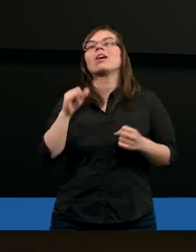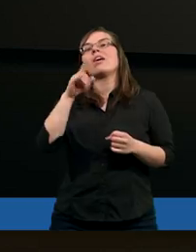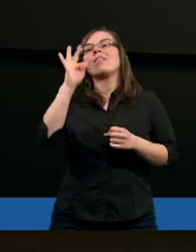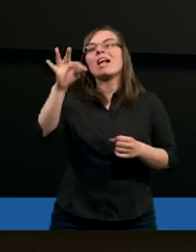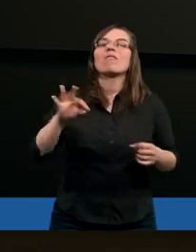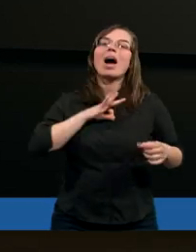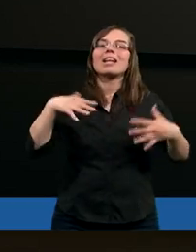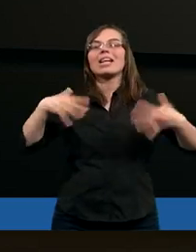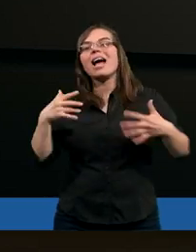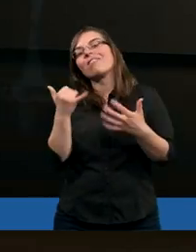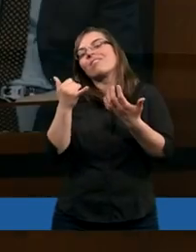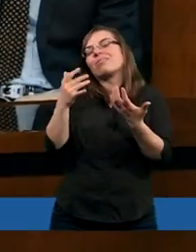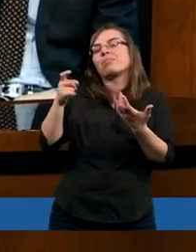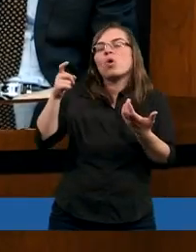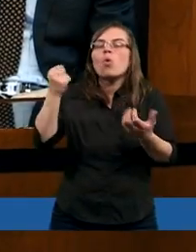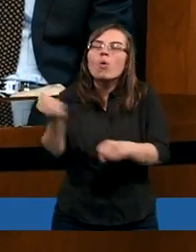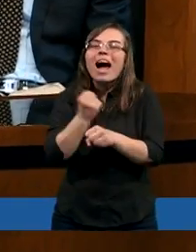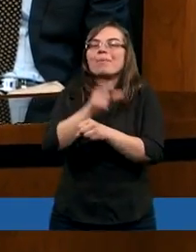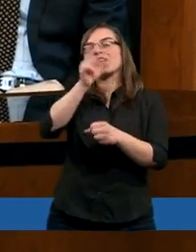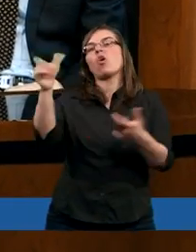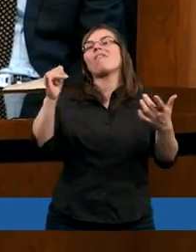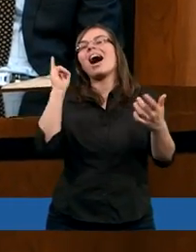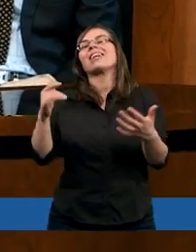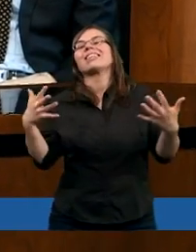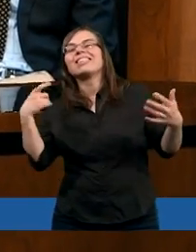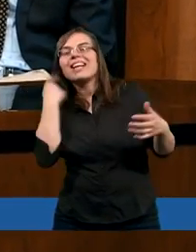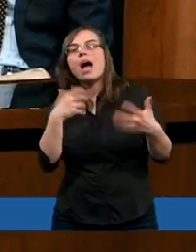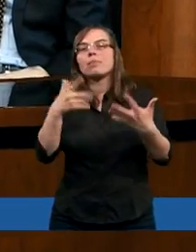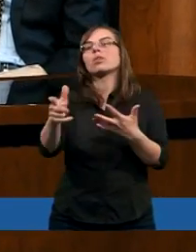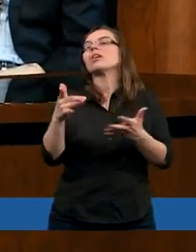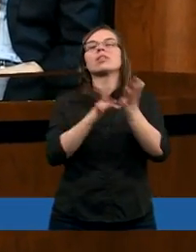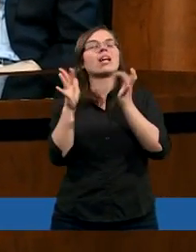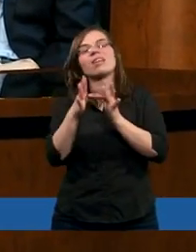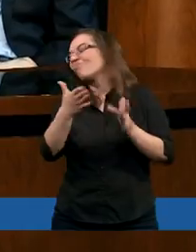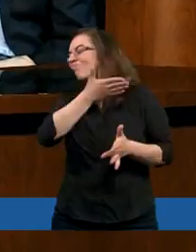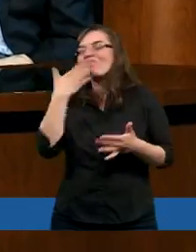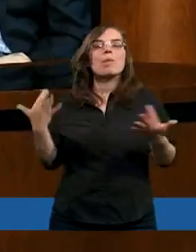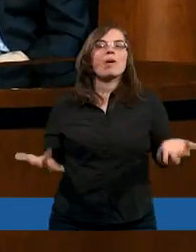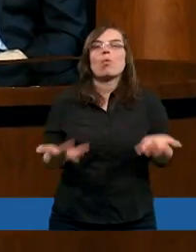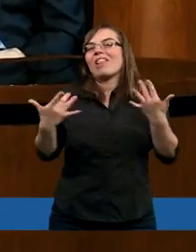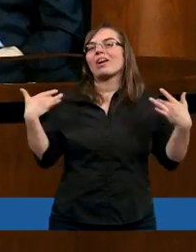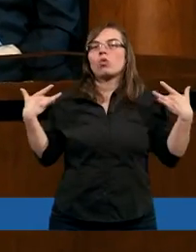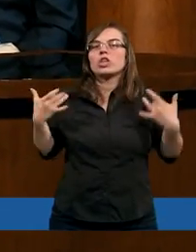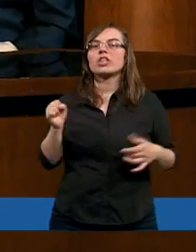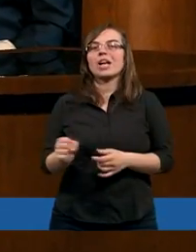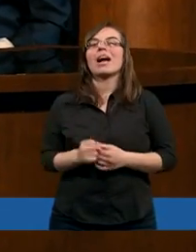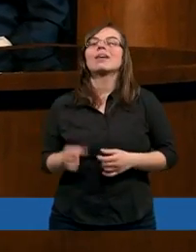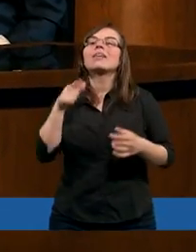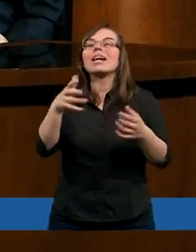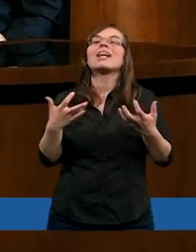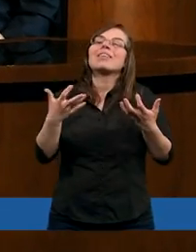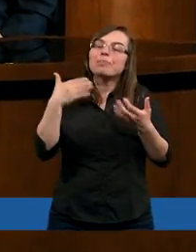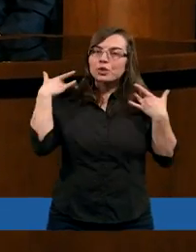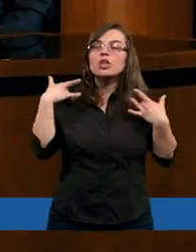razy Jego własny naród chciał Go ukamionować i zabić. Jezus nie miał łatwego życia, ale